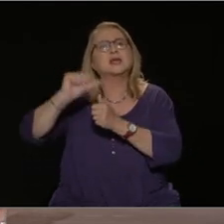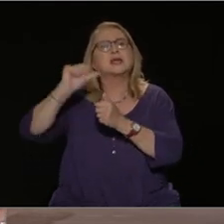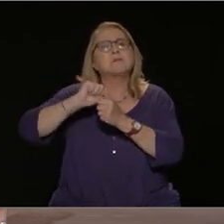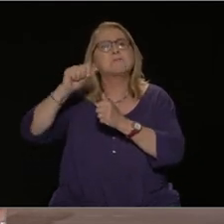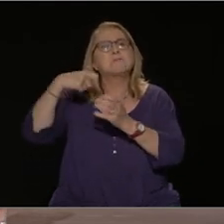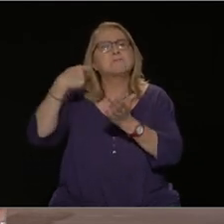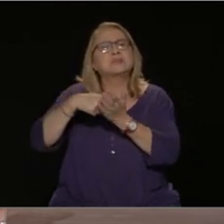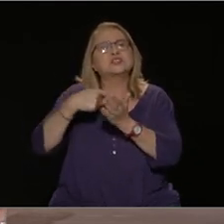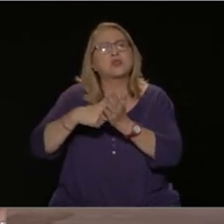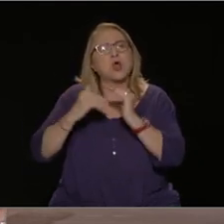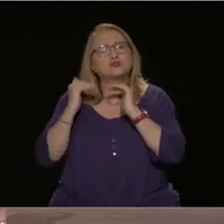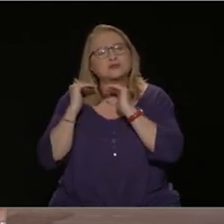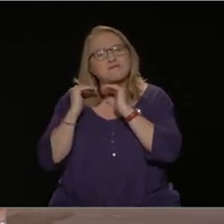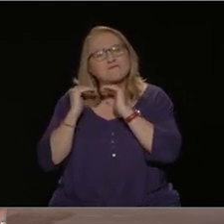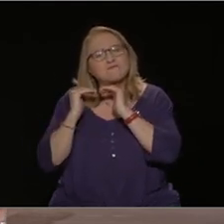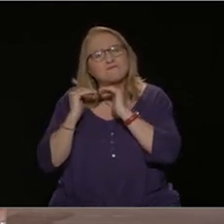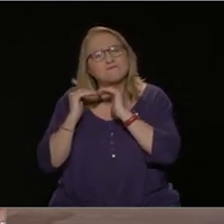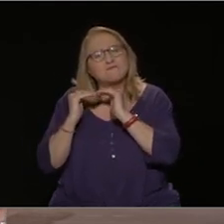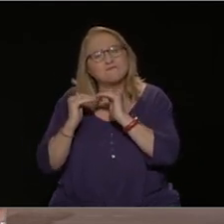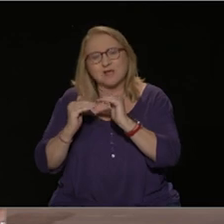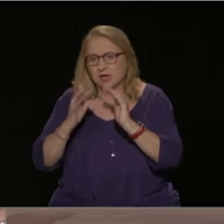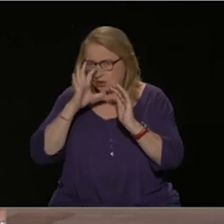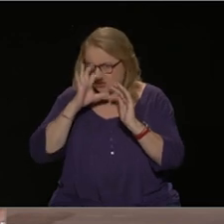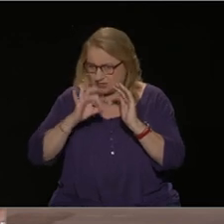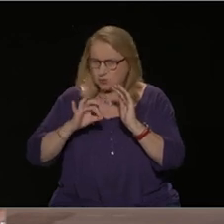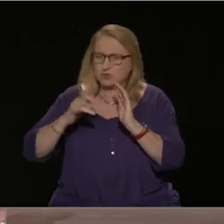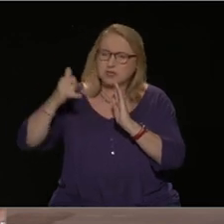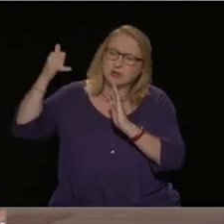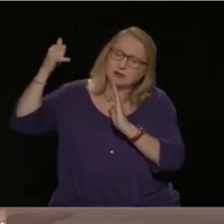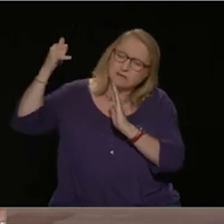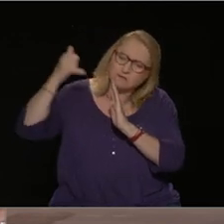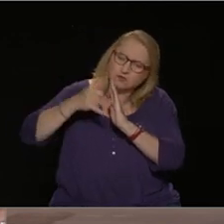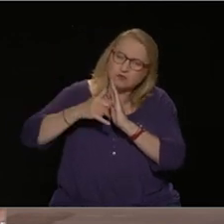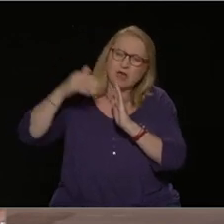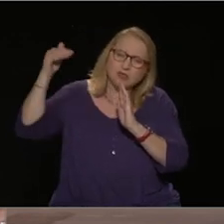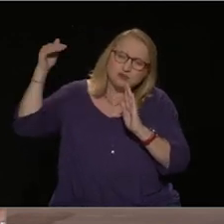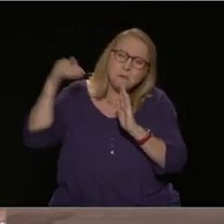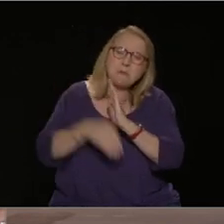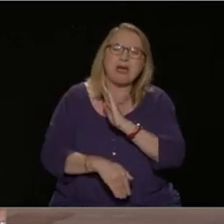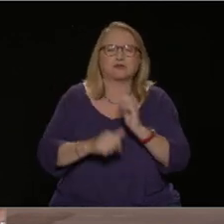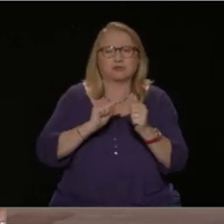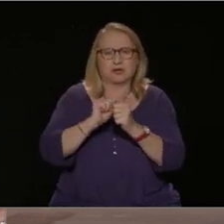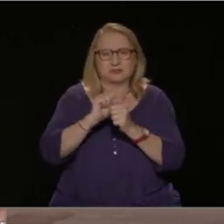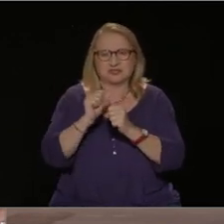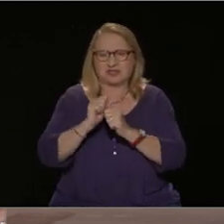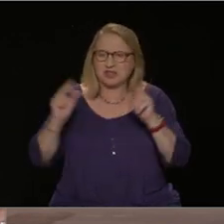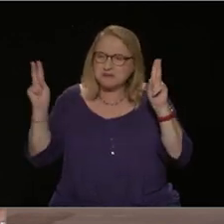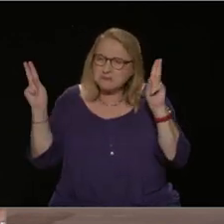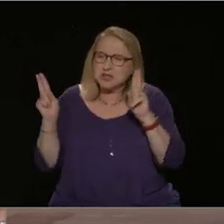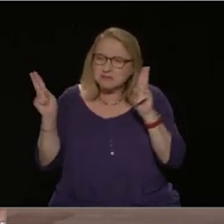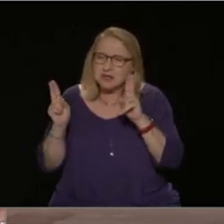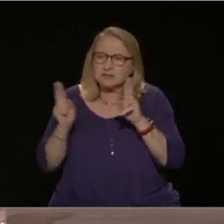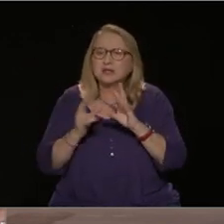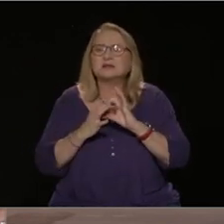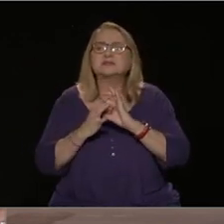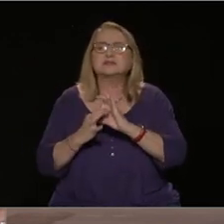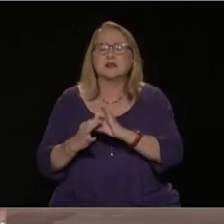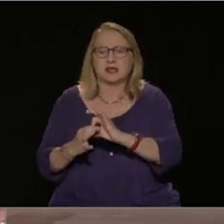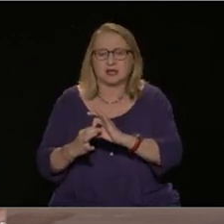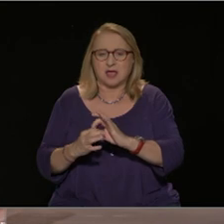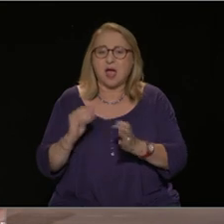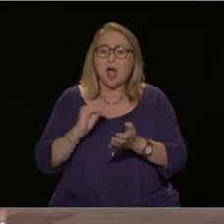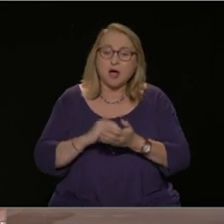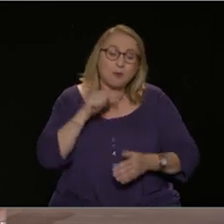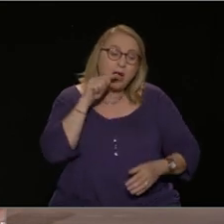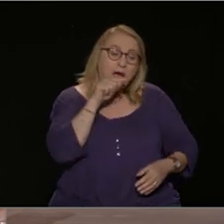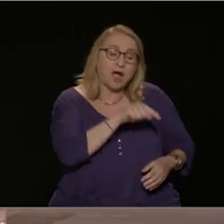πτώση των πραγματικών μισθούν. Οι ίδιες επιχειρήσεις, οι οποίες επιδοτούνται με δισεκατομμύρια κρατικού χρήματος